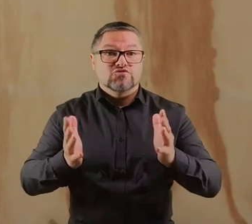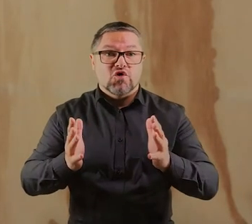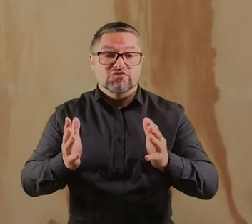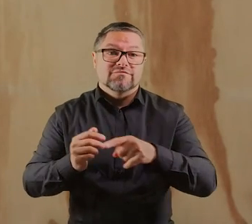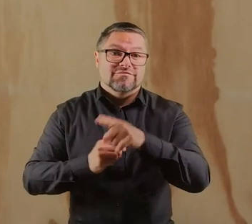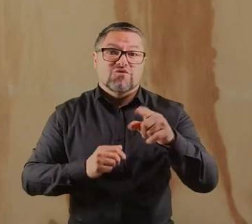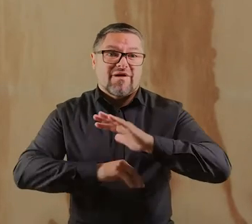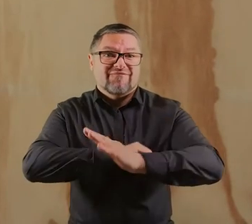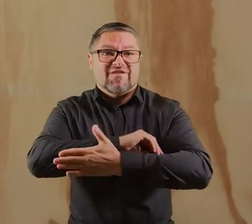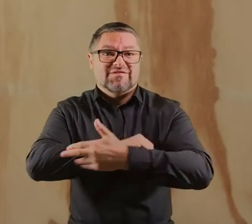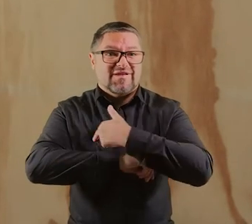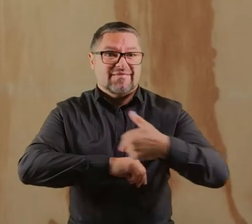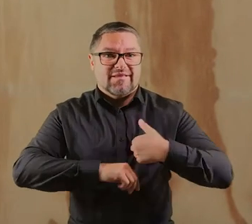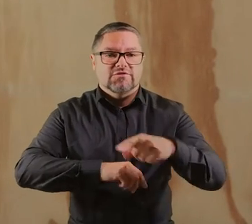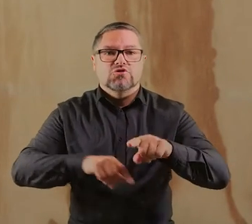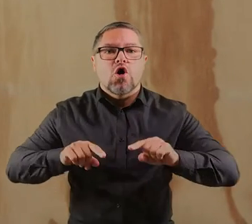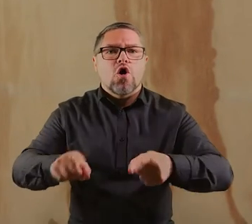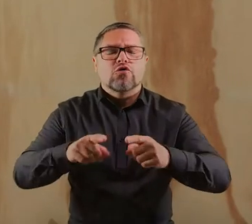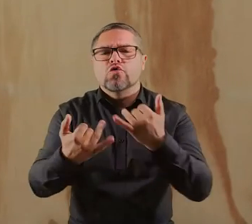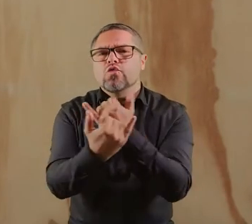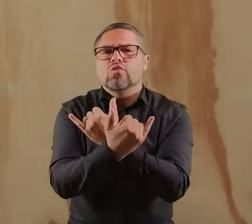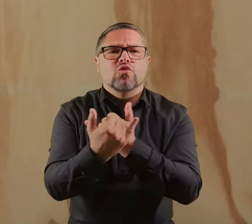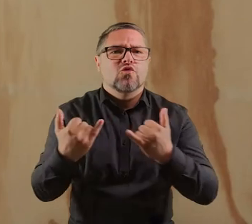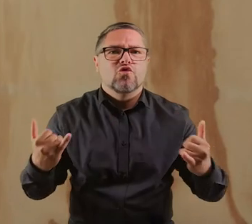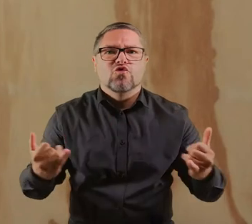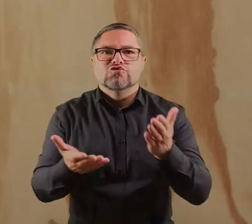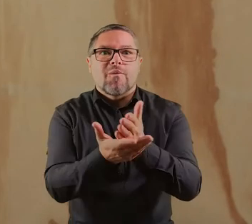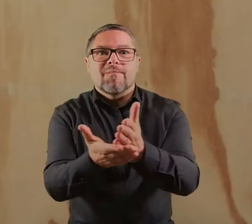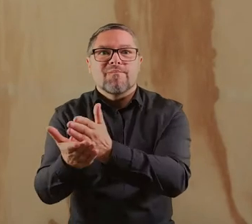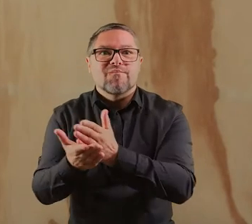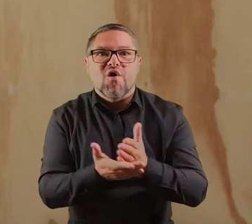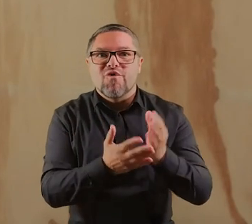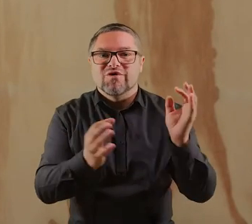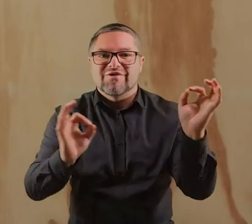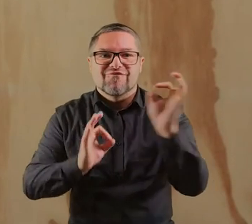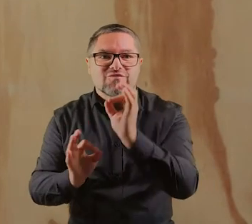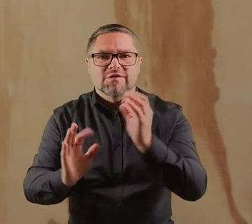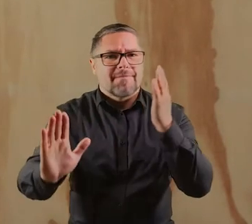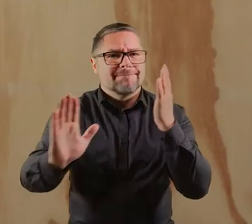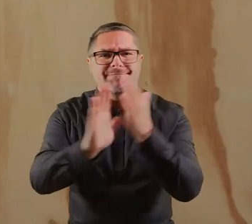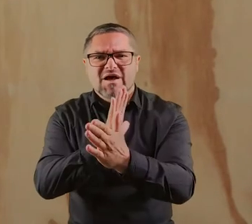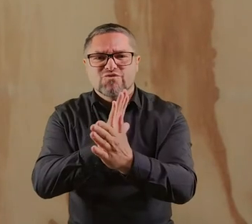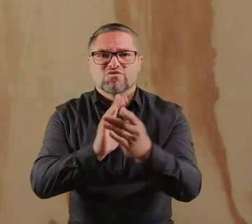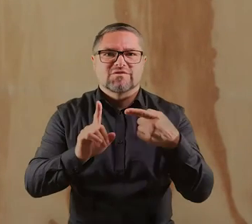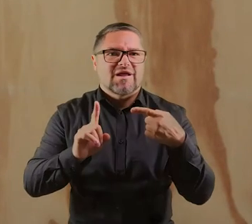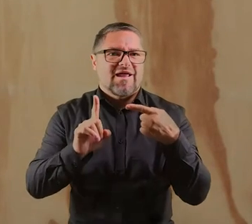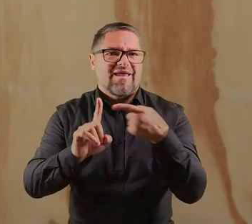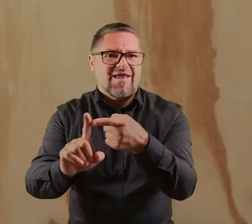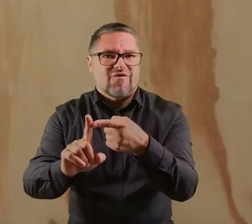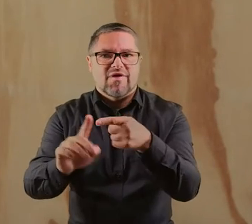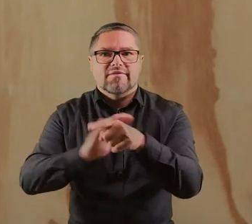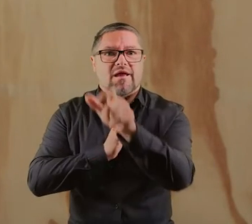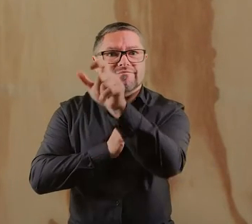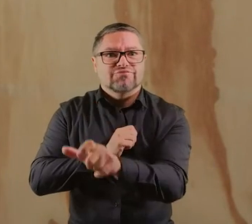Kolejnym sposobem, w jaki możecie Państwo nas wesprzeć jest organizacja różnego rodzaju akcji pomocowych, które możecie kierować bezpośrednio